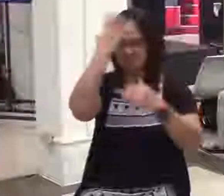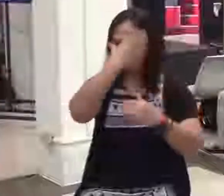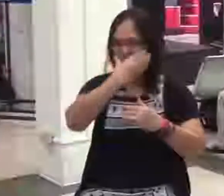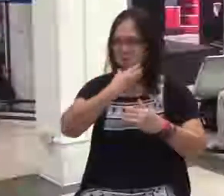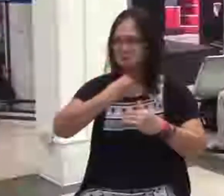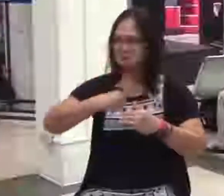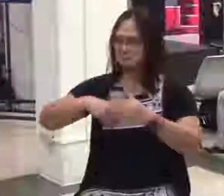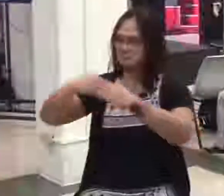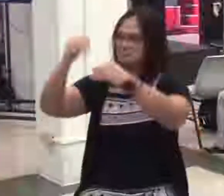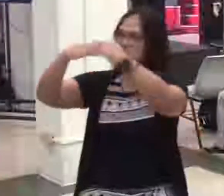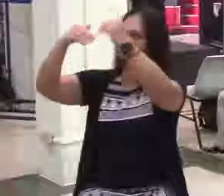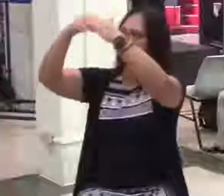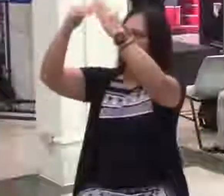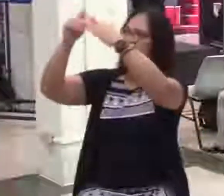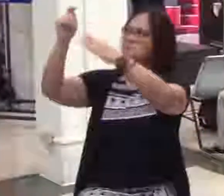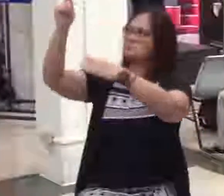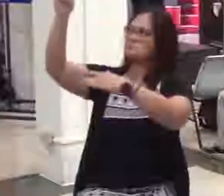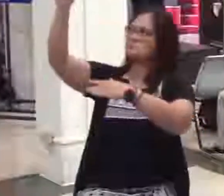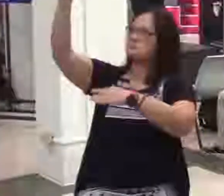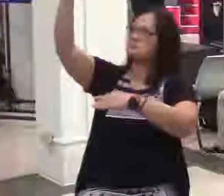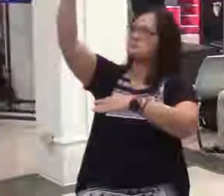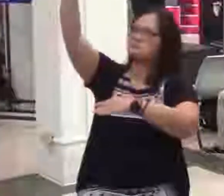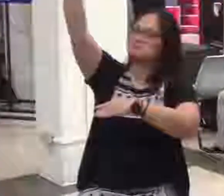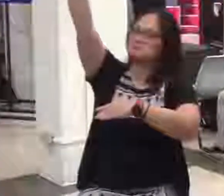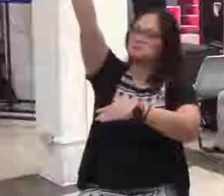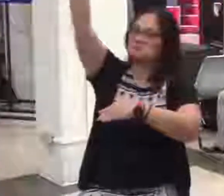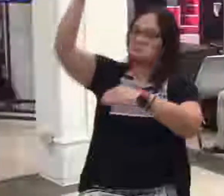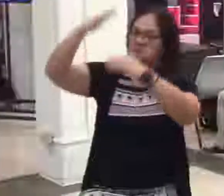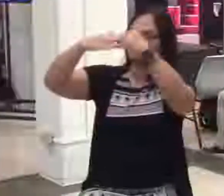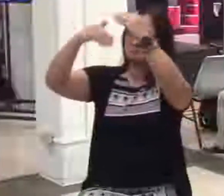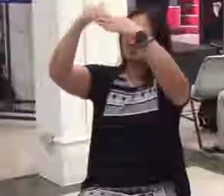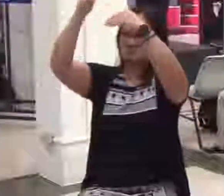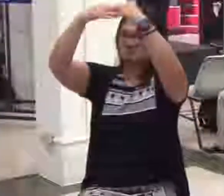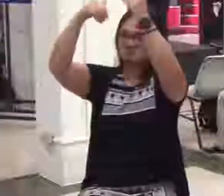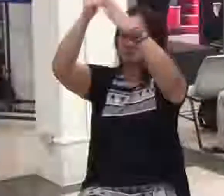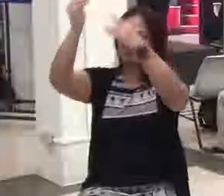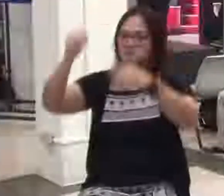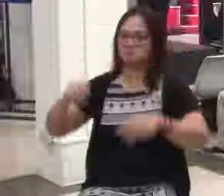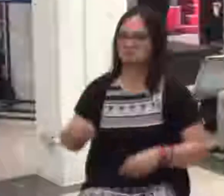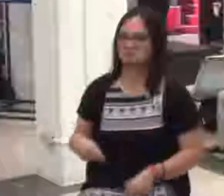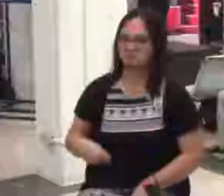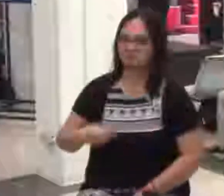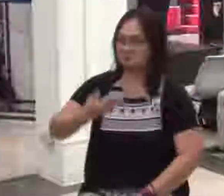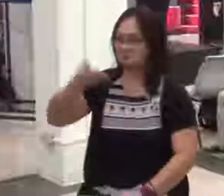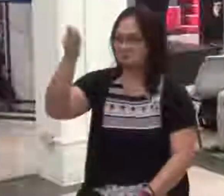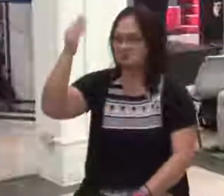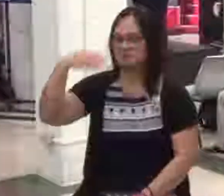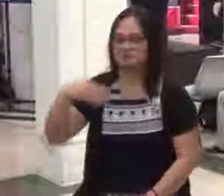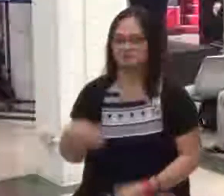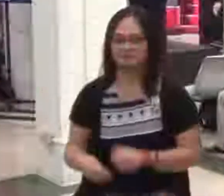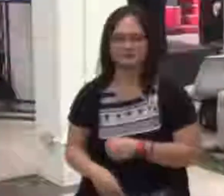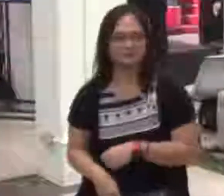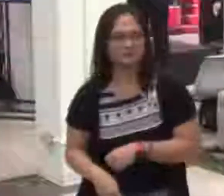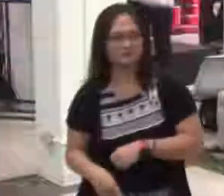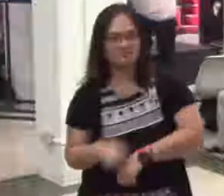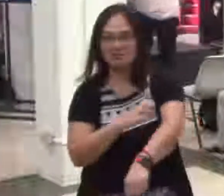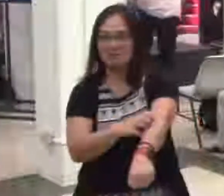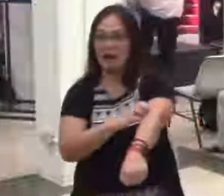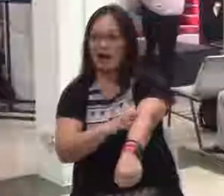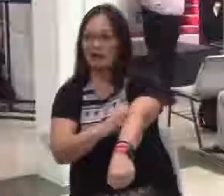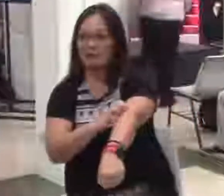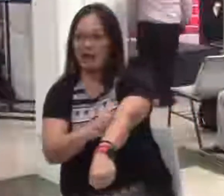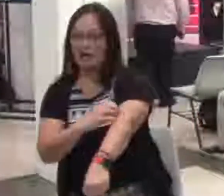magtataasan, pumunta lang kayo sa, halimbawa, yung lugar ng Ortigas o kaya Makati, maging ang San Juan.